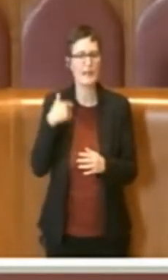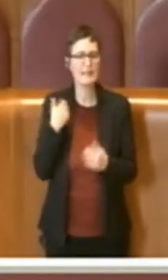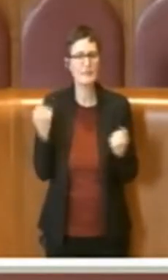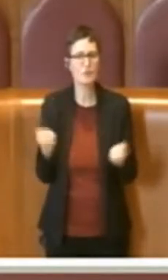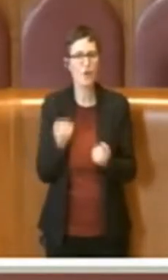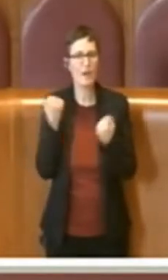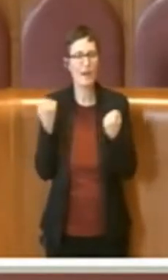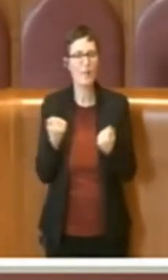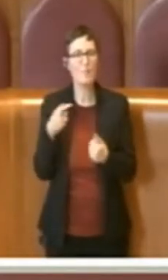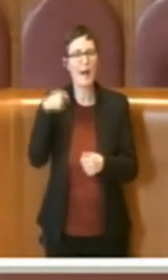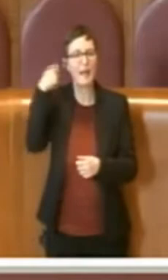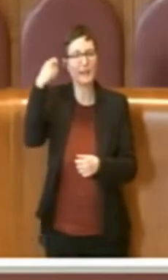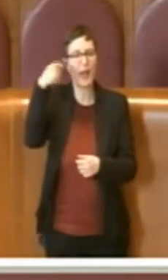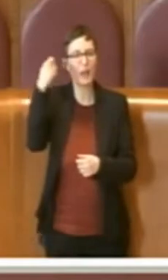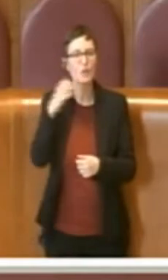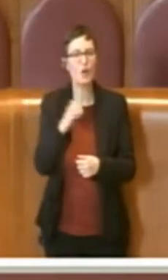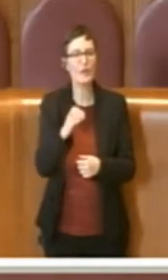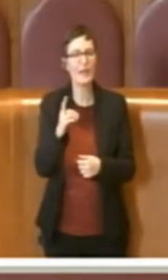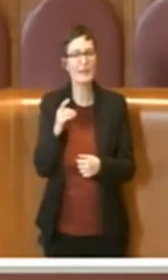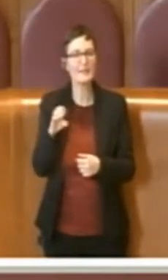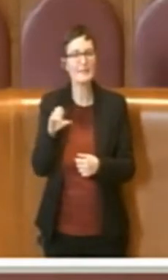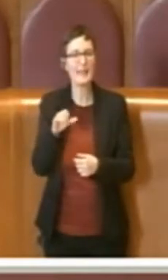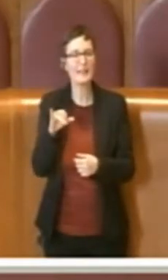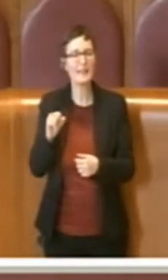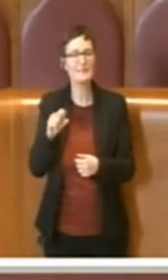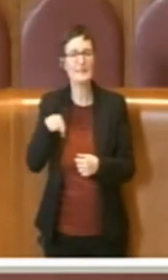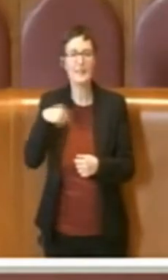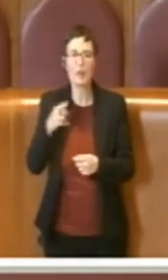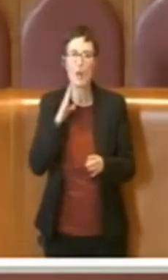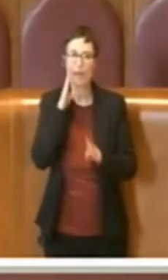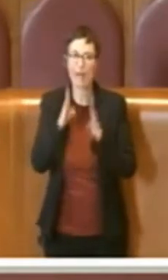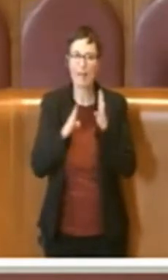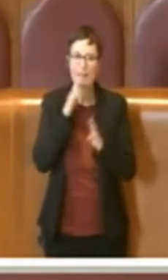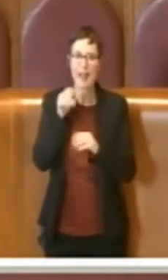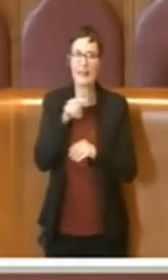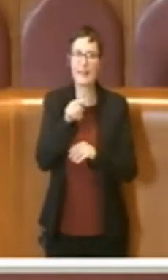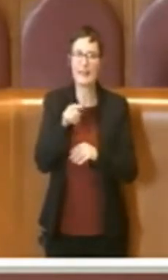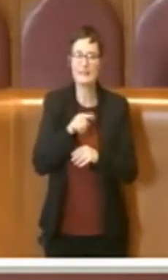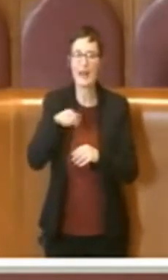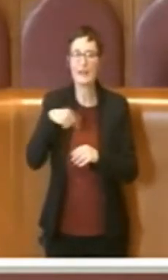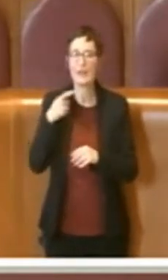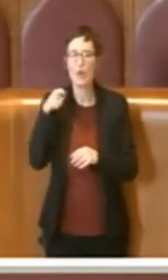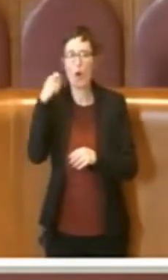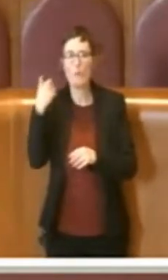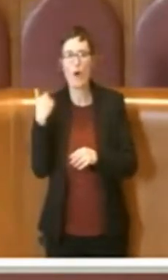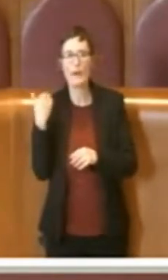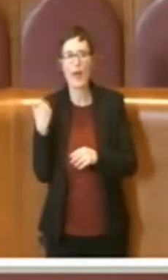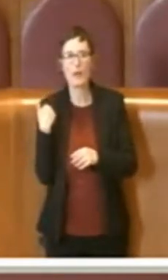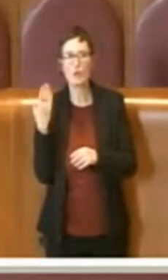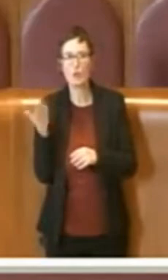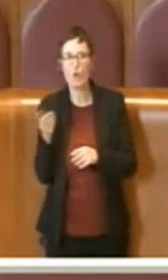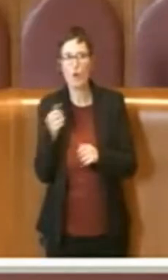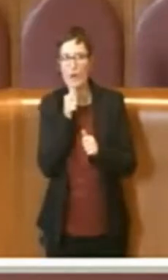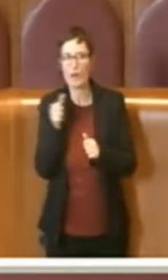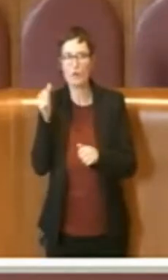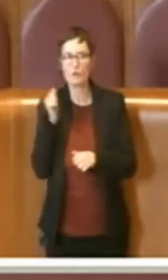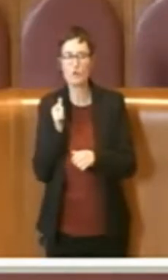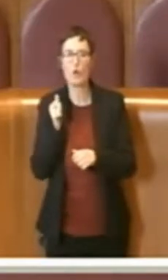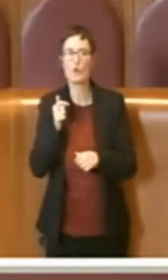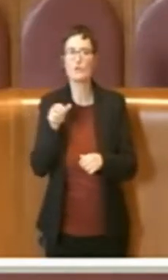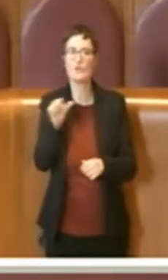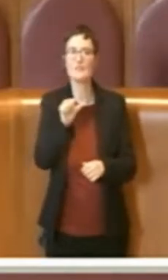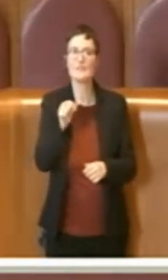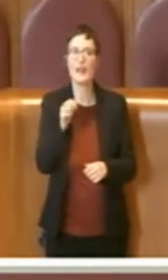Siga, poi con il cantante Zarrillo e poi l'anno scorso con l'attore Stefano Fresi. Il prossimo anno ci sarà un'altra campagna,